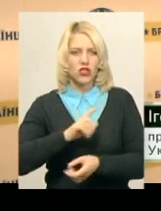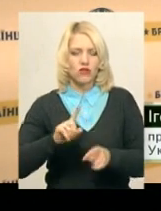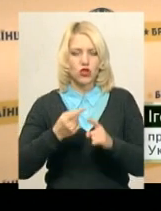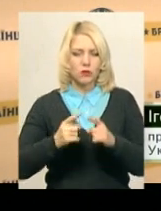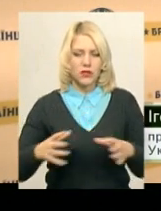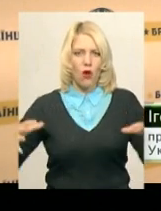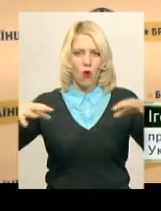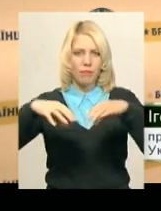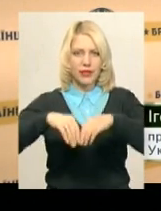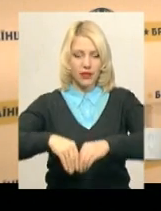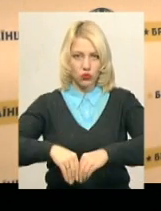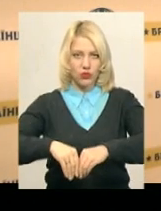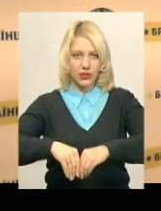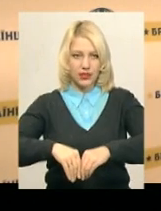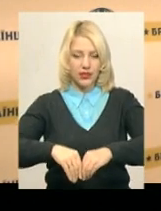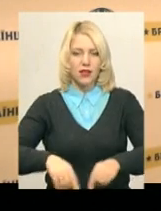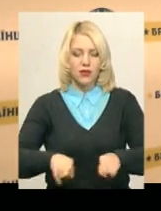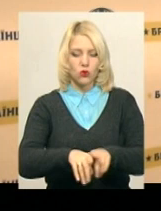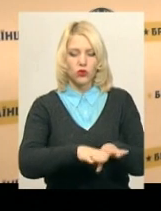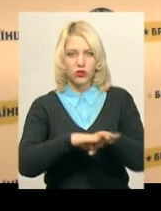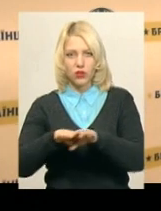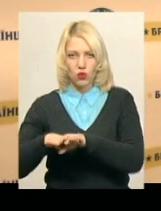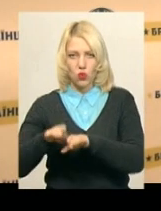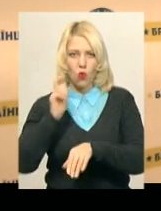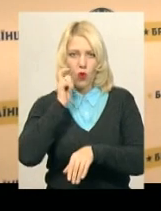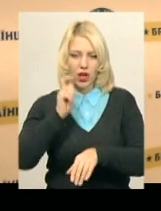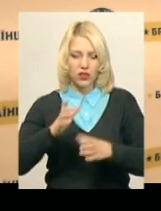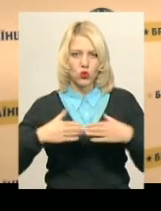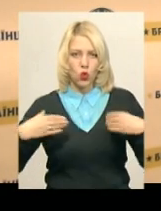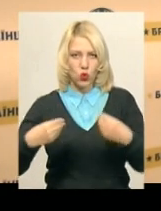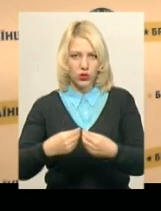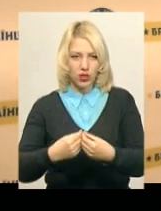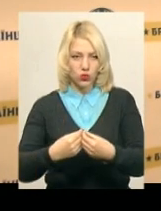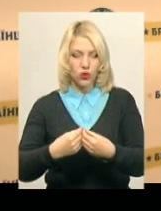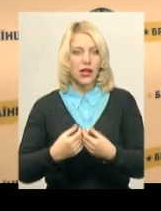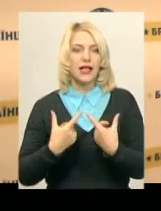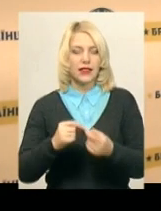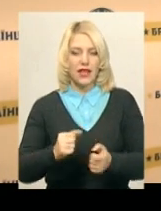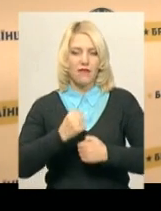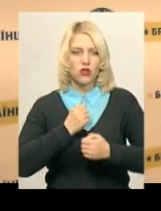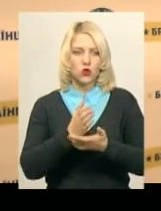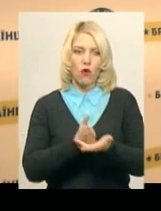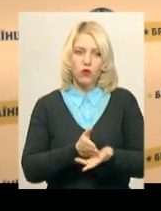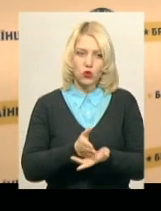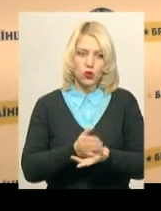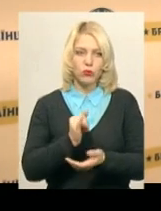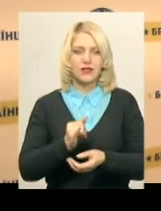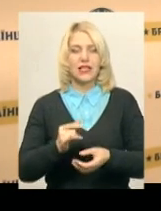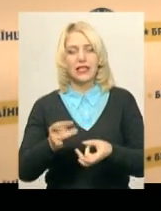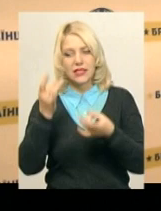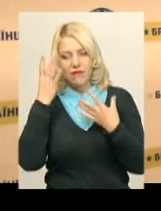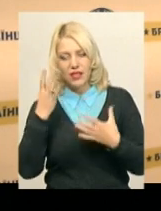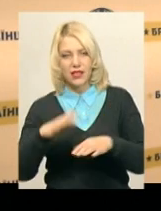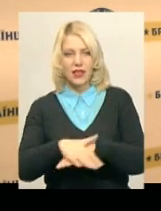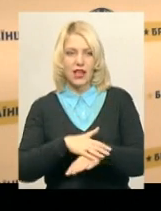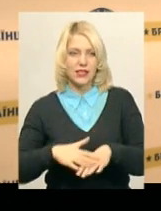'єднувати таку єдину українську родину, де і військовослужбовці, і цивільне населення.